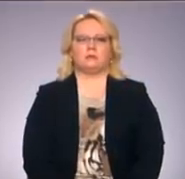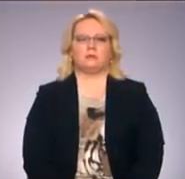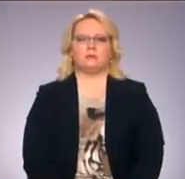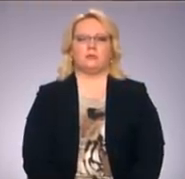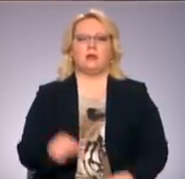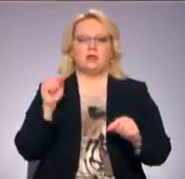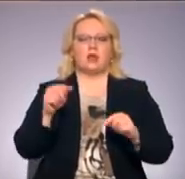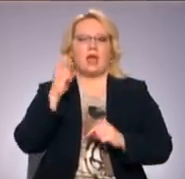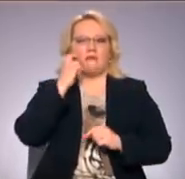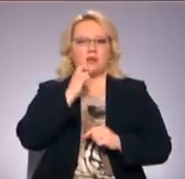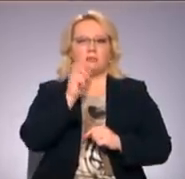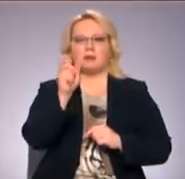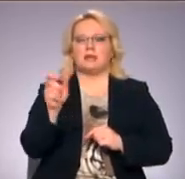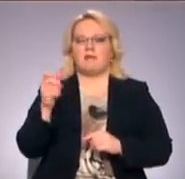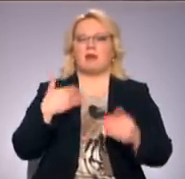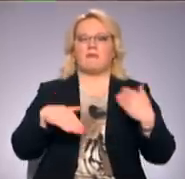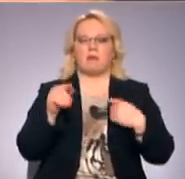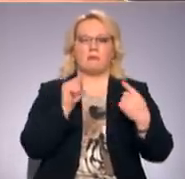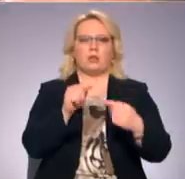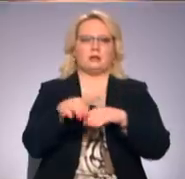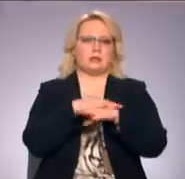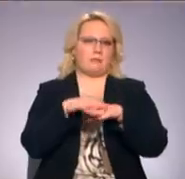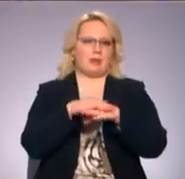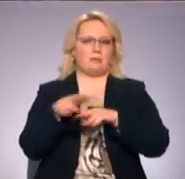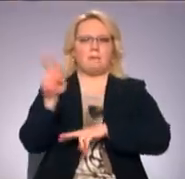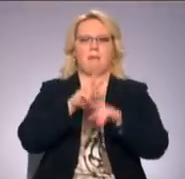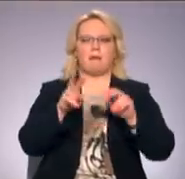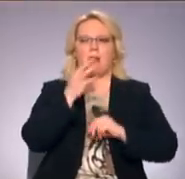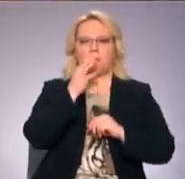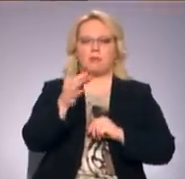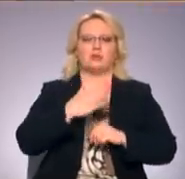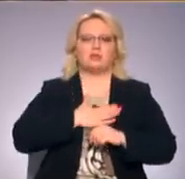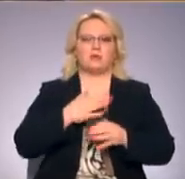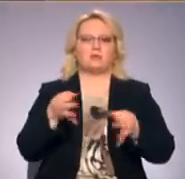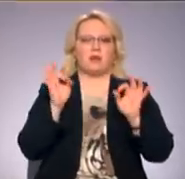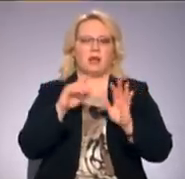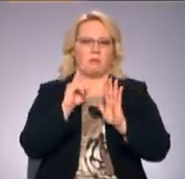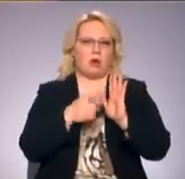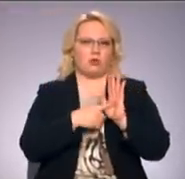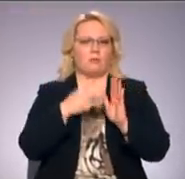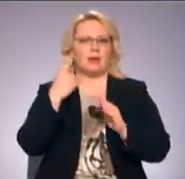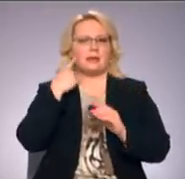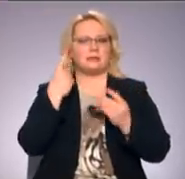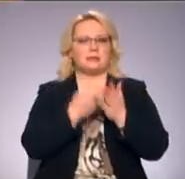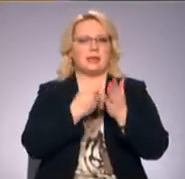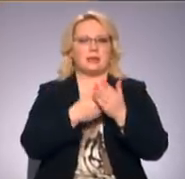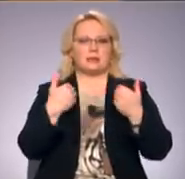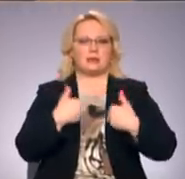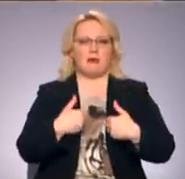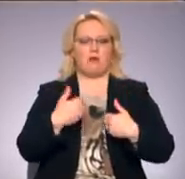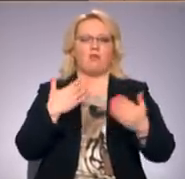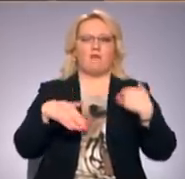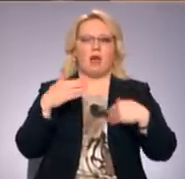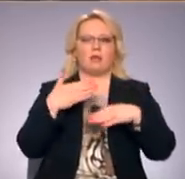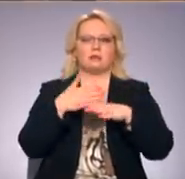Šajā vecumā cilvēki vēlas protestēt pret sabiedrību. Meklēja atbildes uz sev svarīgiem jautājumiem, izzina sevi un vēlas dalīties savos